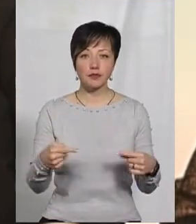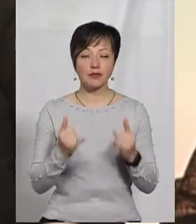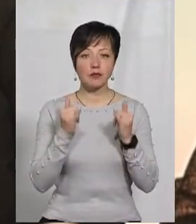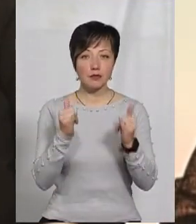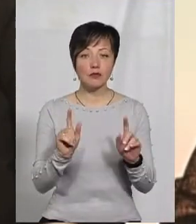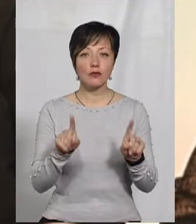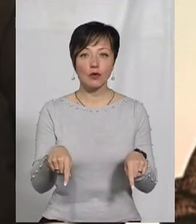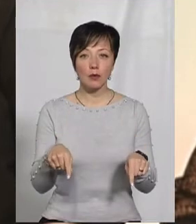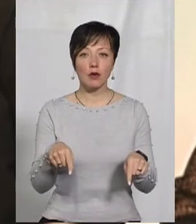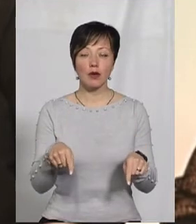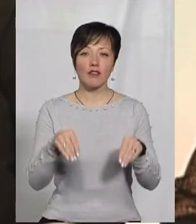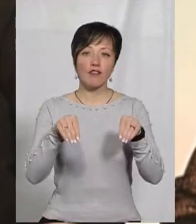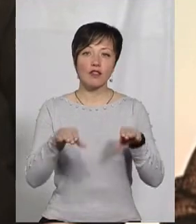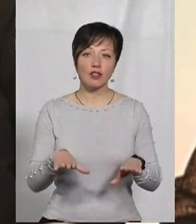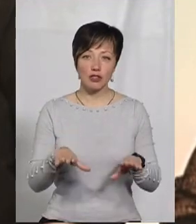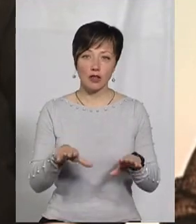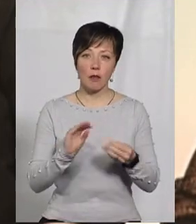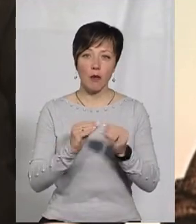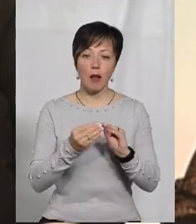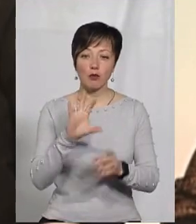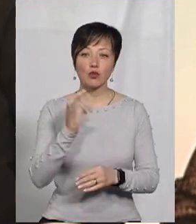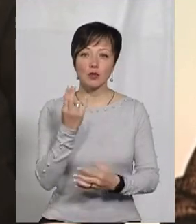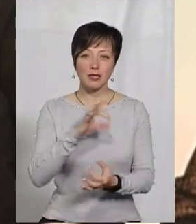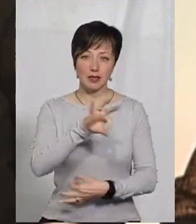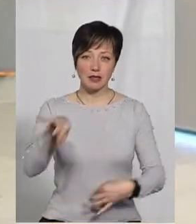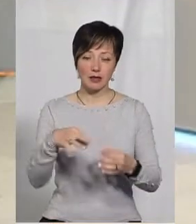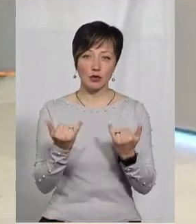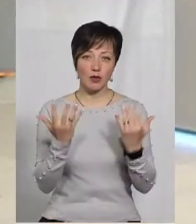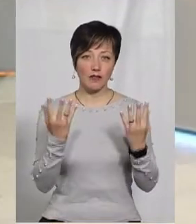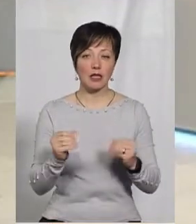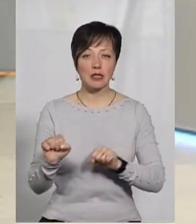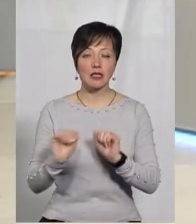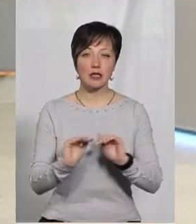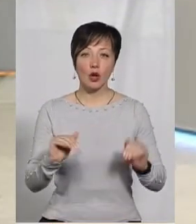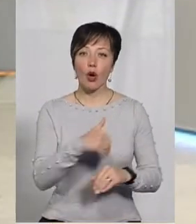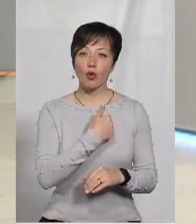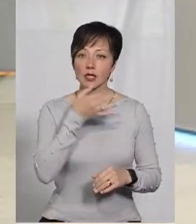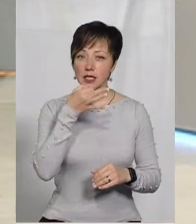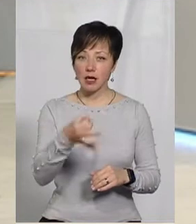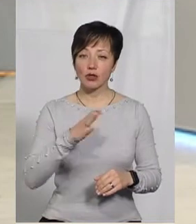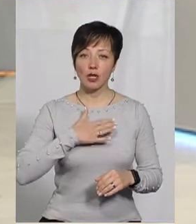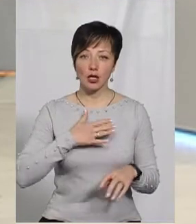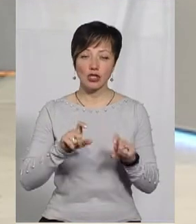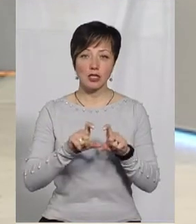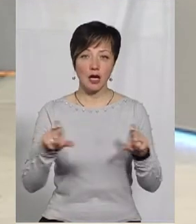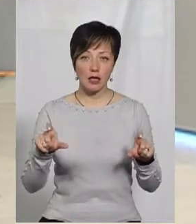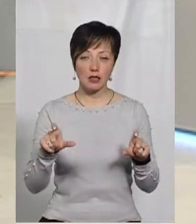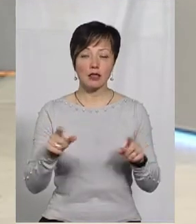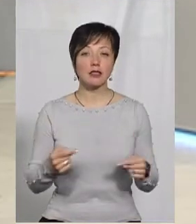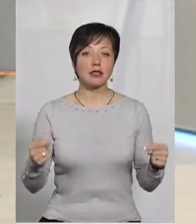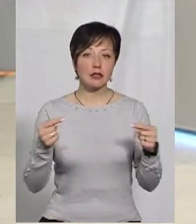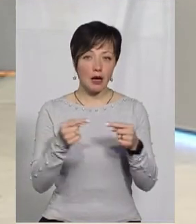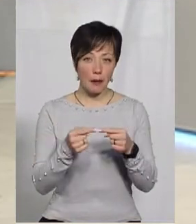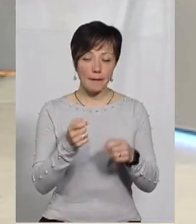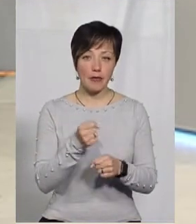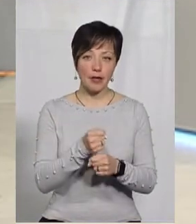для того, щоб подолати соціальне сирідство. І сьогодні, в День захисту дітей, хочеться сказати, що наш заклад саме